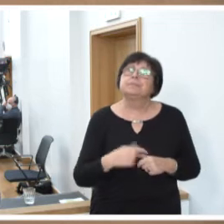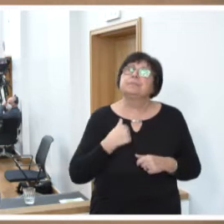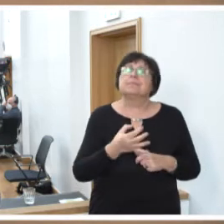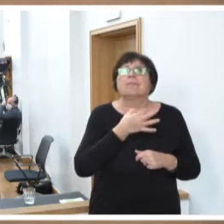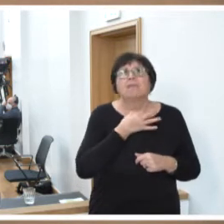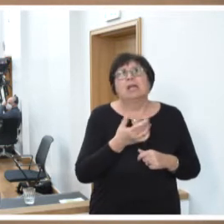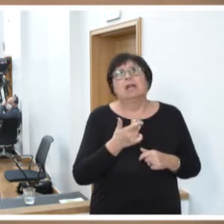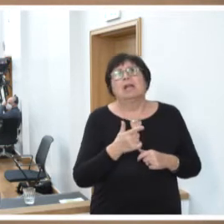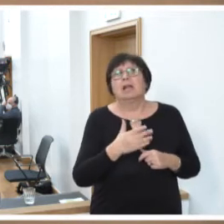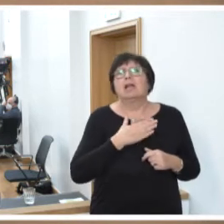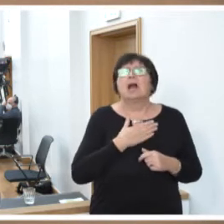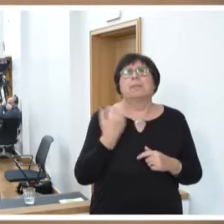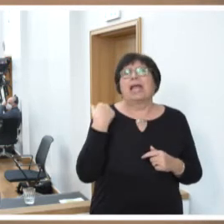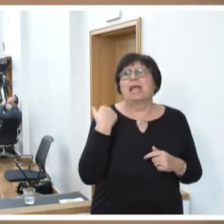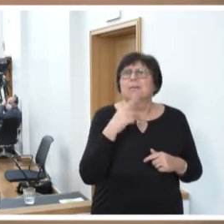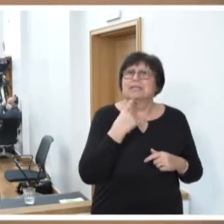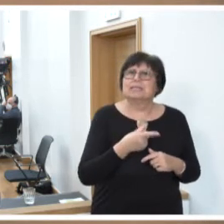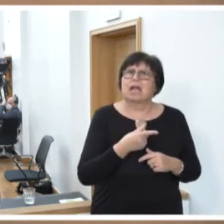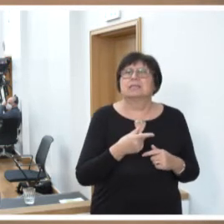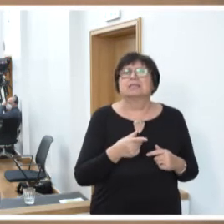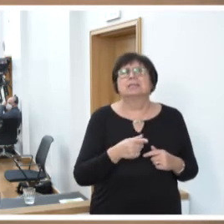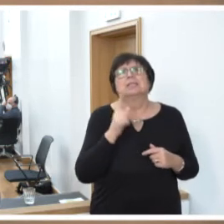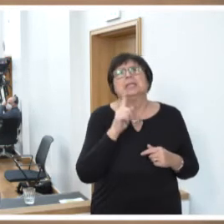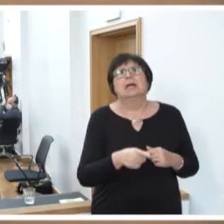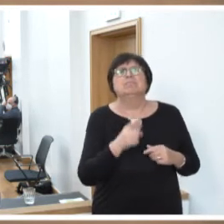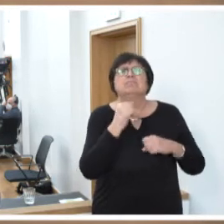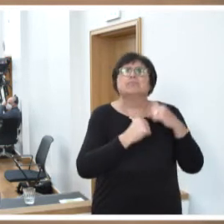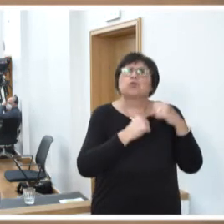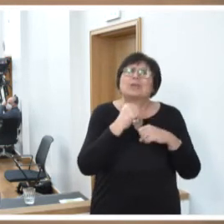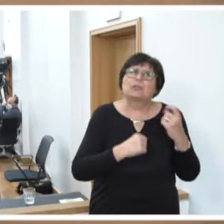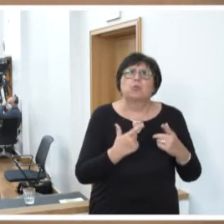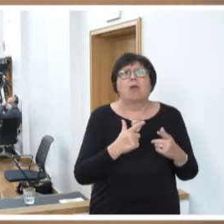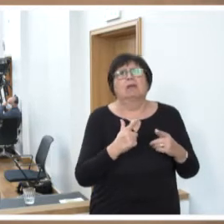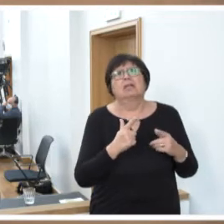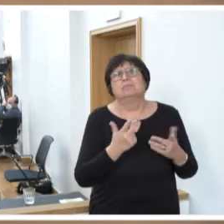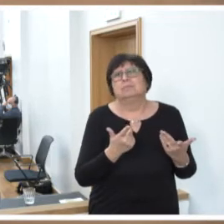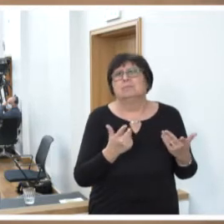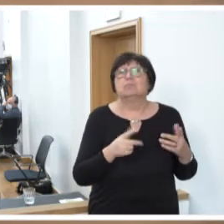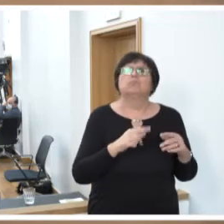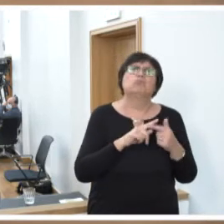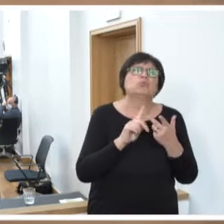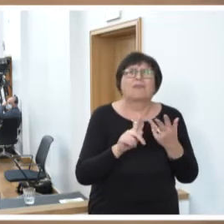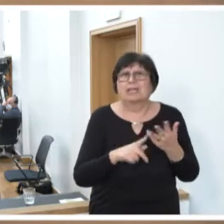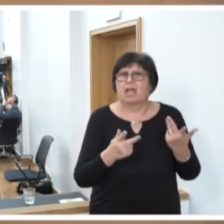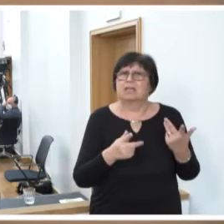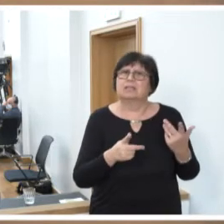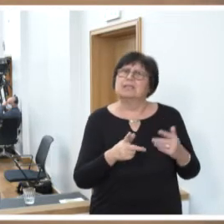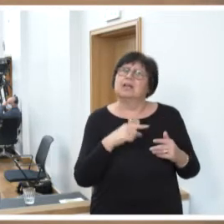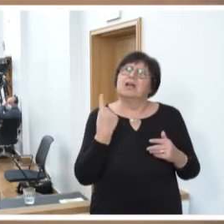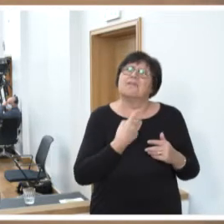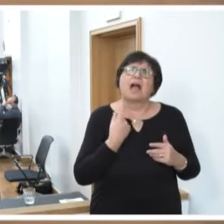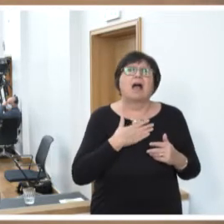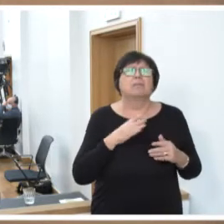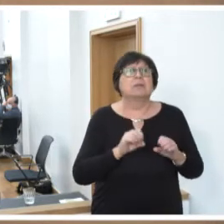Ich habe vorhin erwähnt, an der Infrastruktur hängt es und drängt es. Wir haben die Pandemie